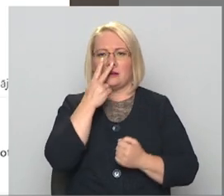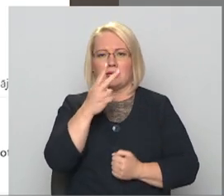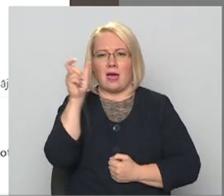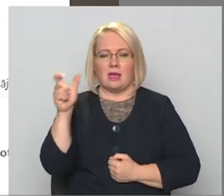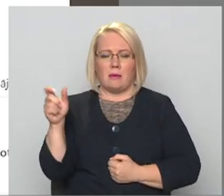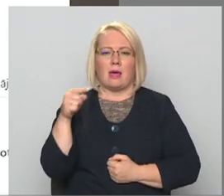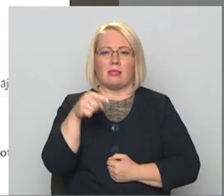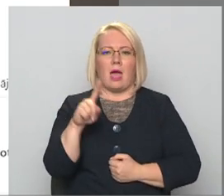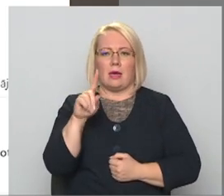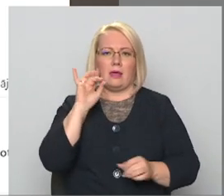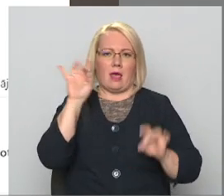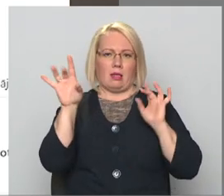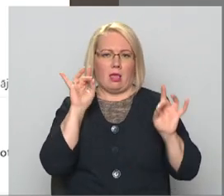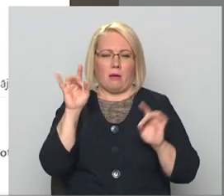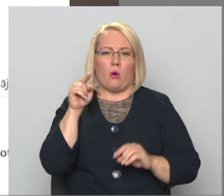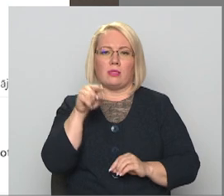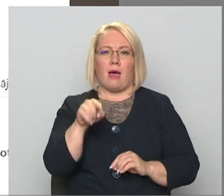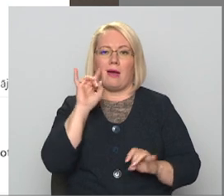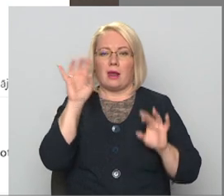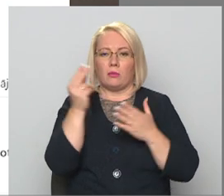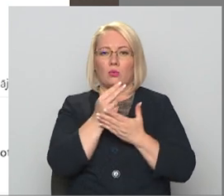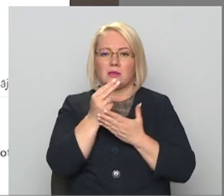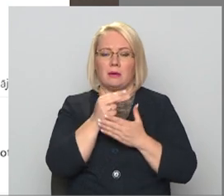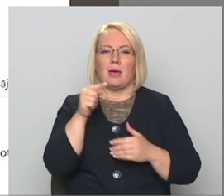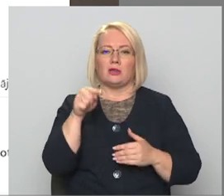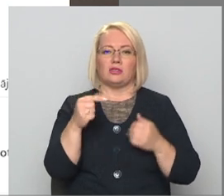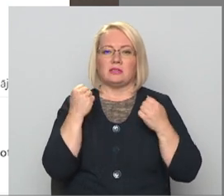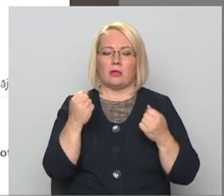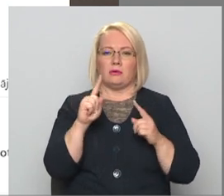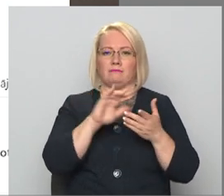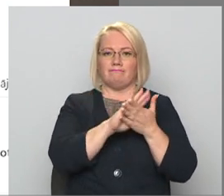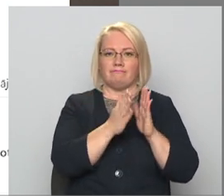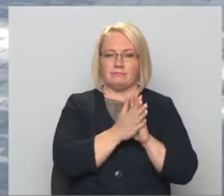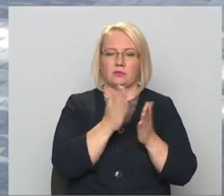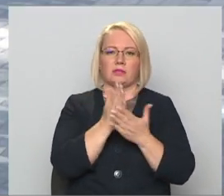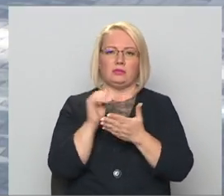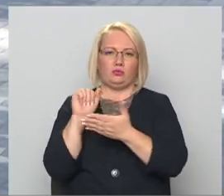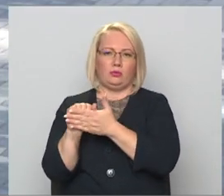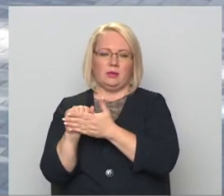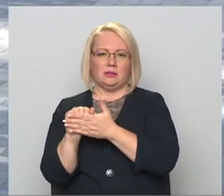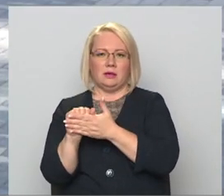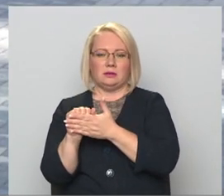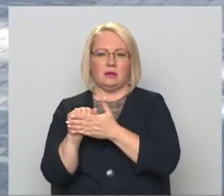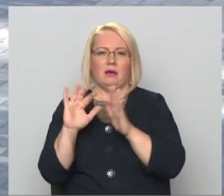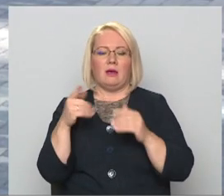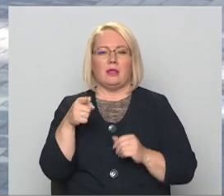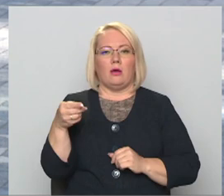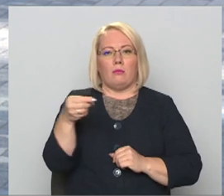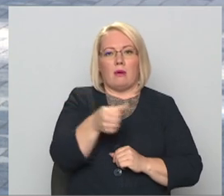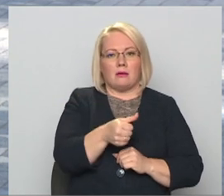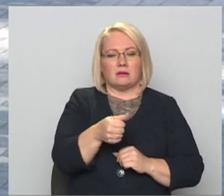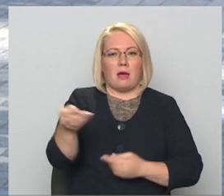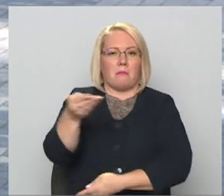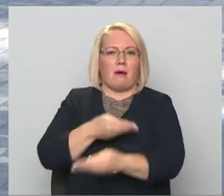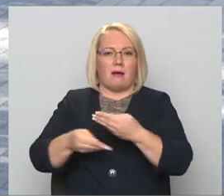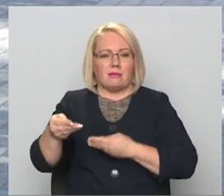Un reklāma nozīmē, ka šis saturs ir atrunāts, kad viņš tiks publicēts. Vai tev maksā barterī,